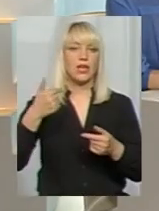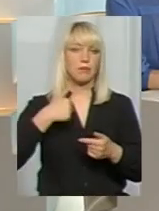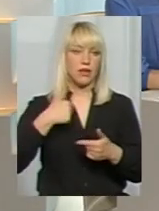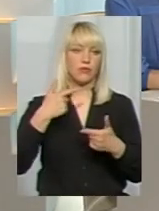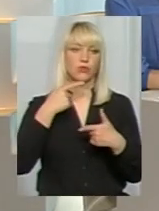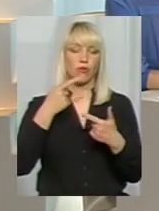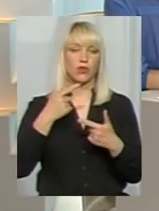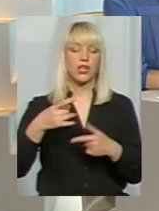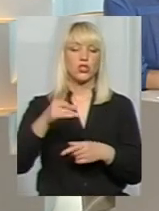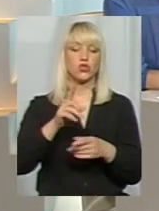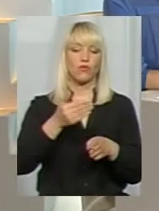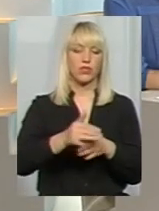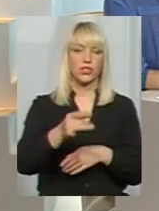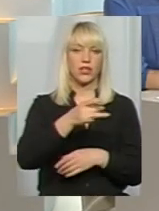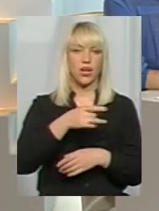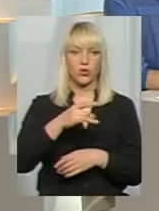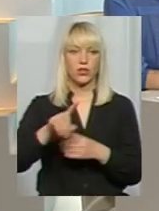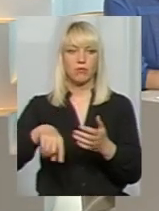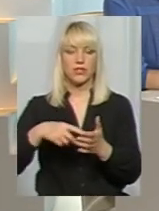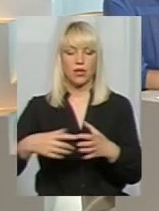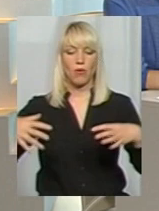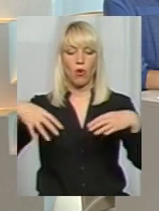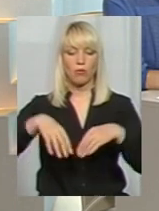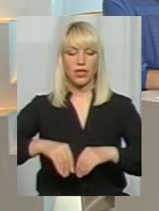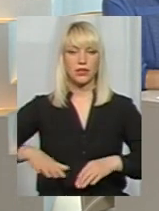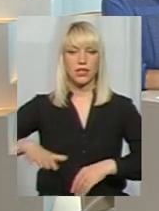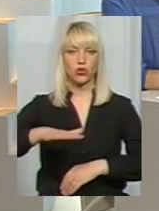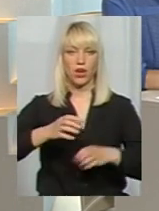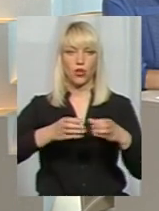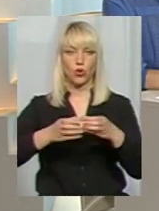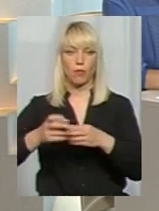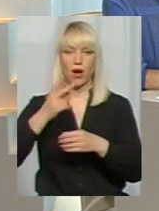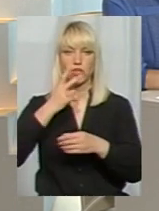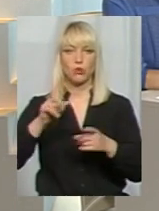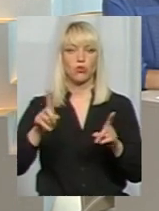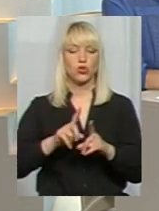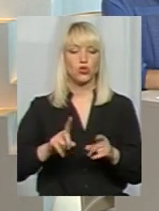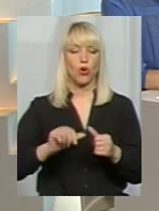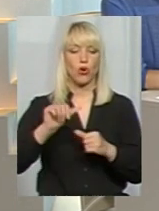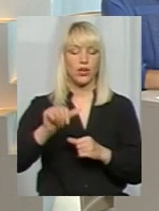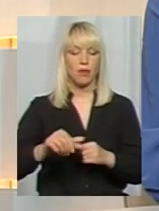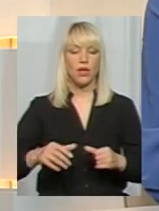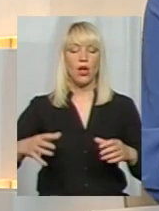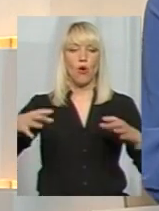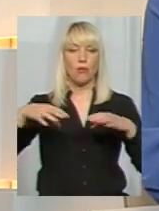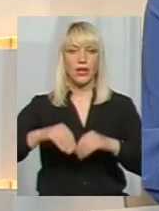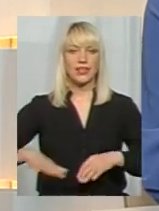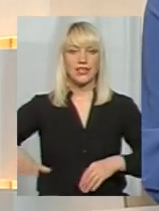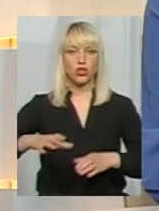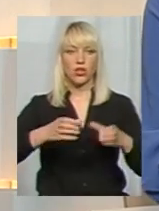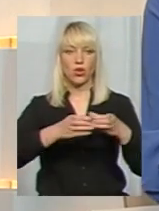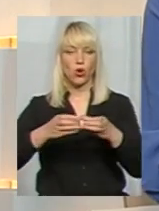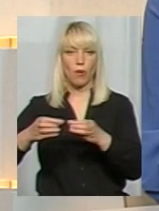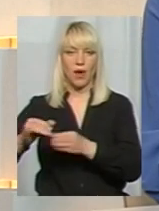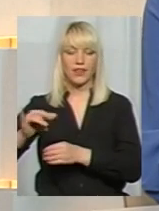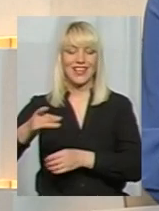районними, міськими, об'єднаними територіальними громадами. Правда, ми також бачимо, що окремі об'єднані територіальні громади і райони,